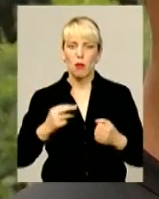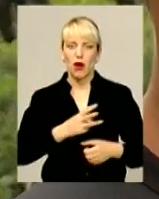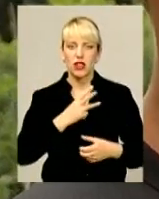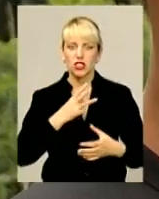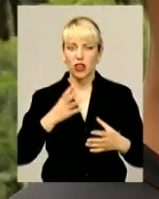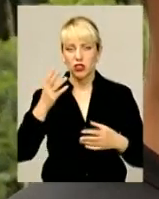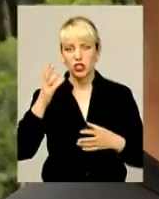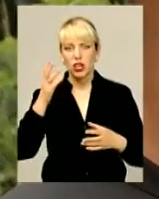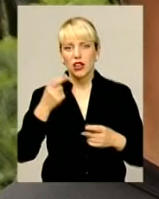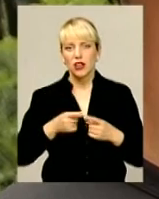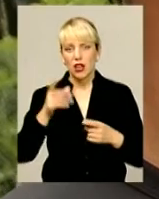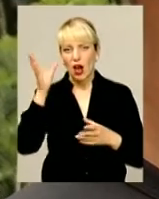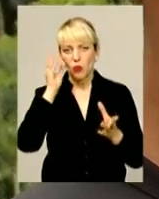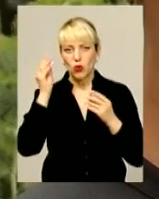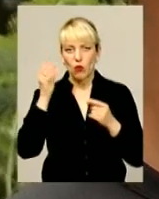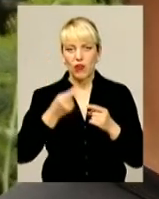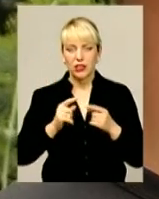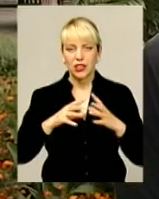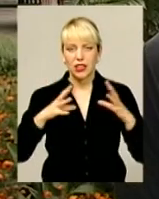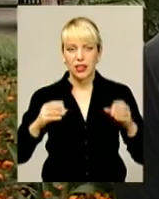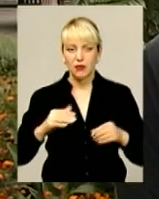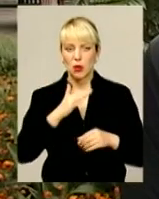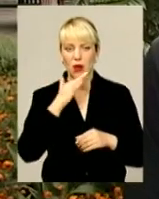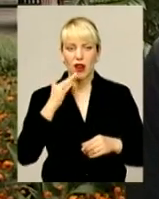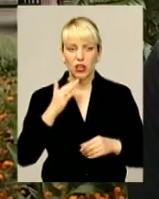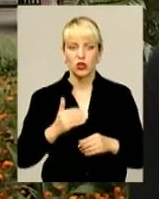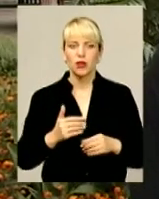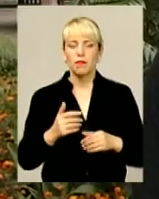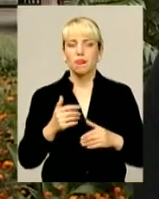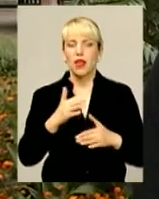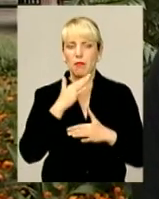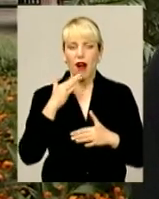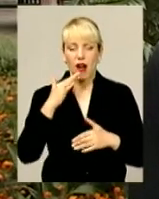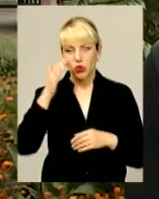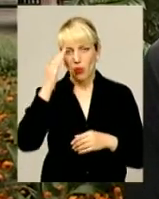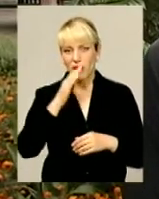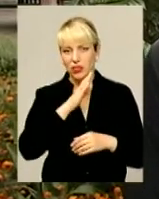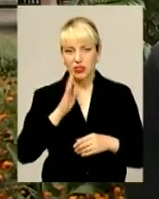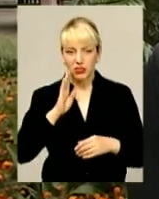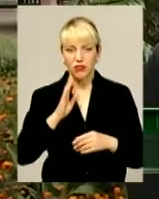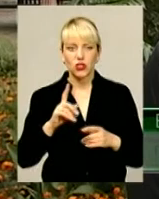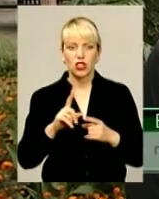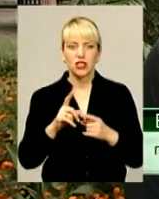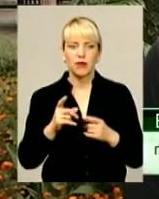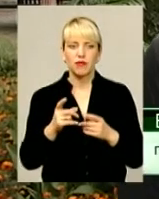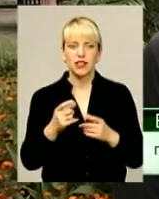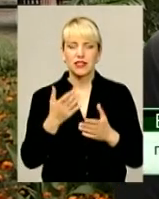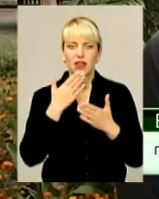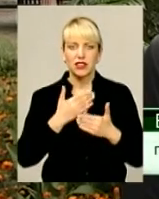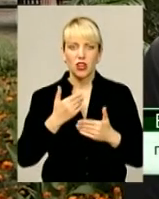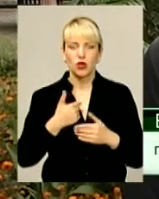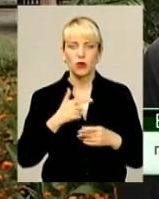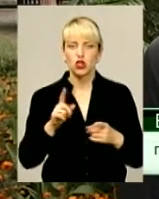опанувати регбі вистачає, особливо серед молодших. Багато батьків, як надливо, звертаються до мене, щоб взяти дітей 5 років на регбі.